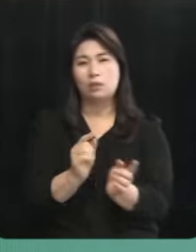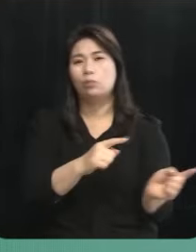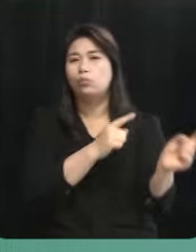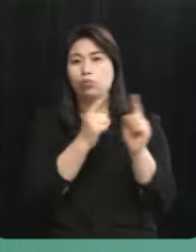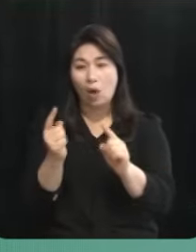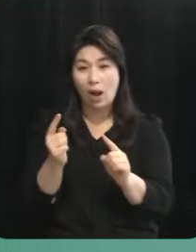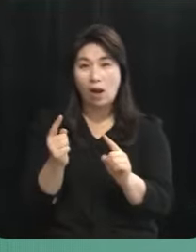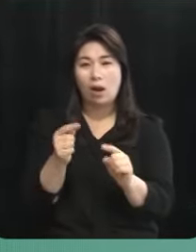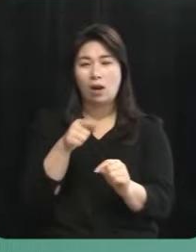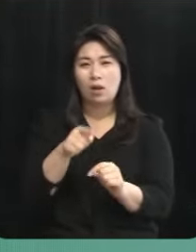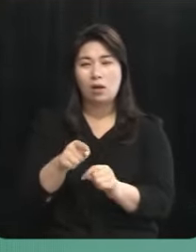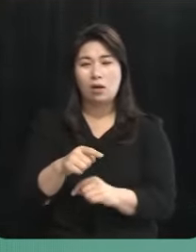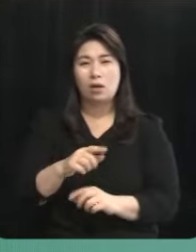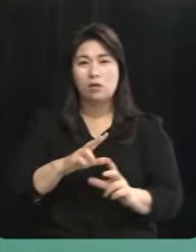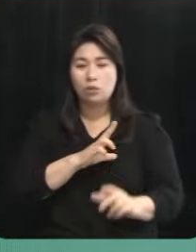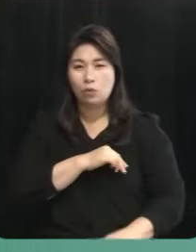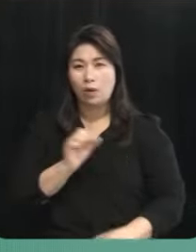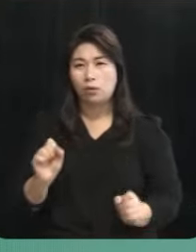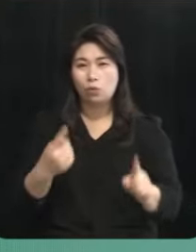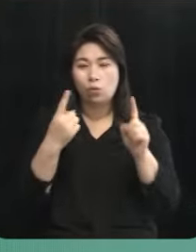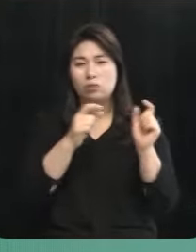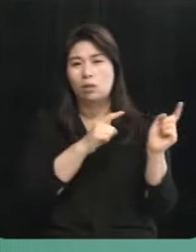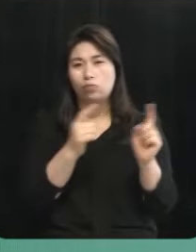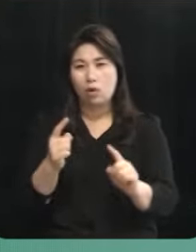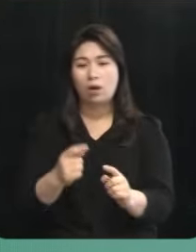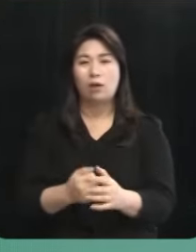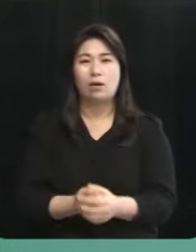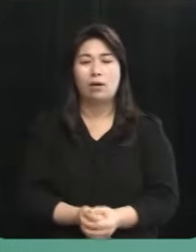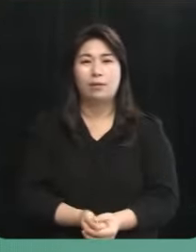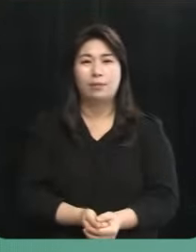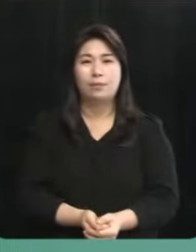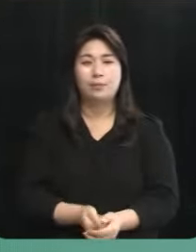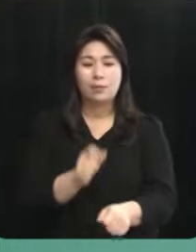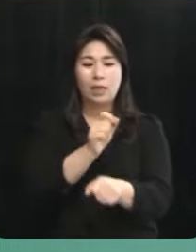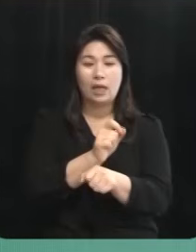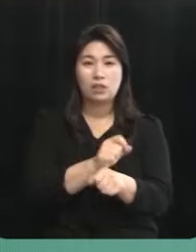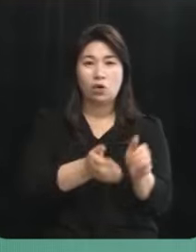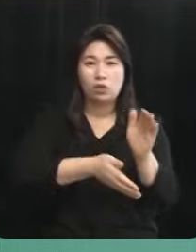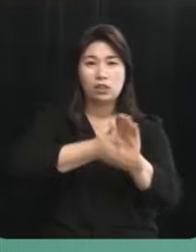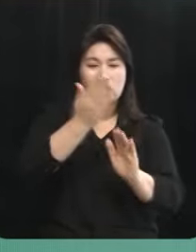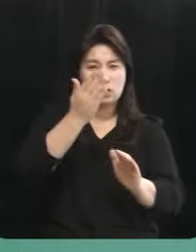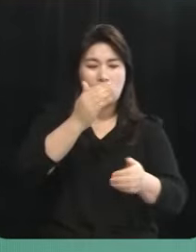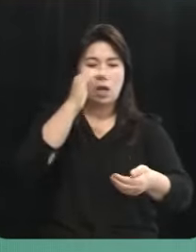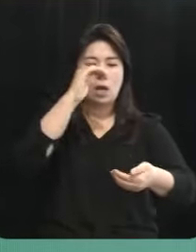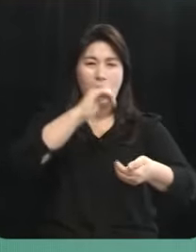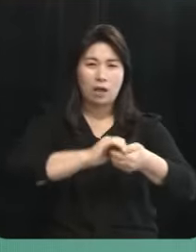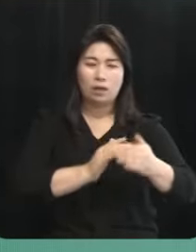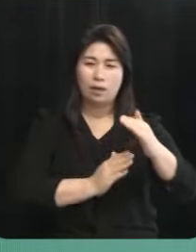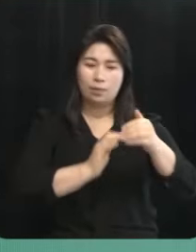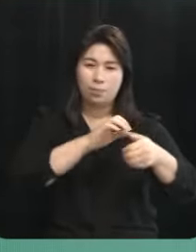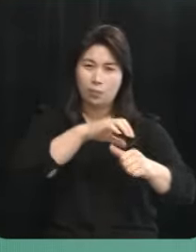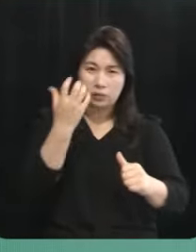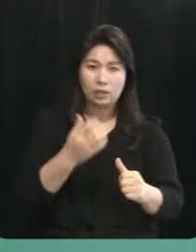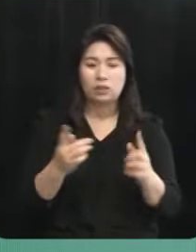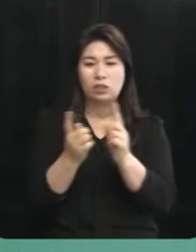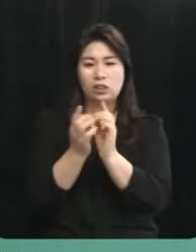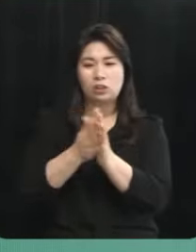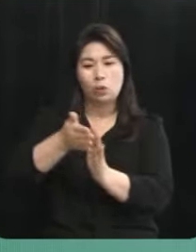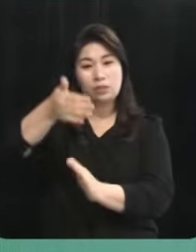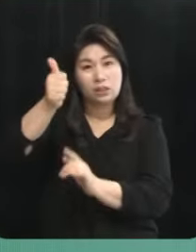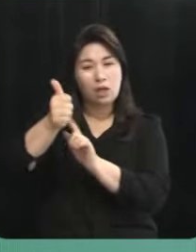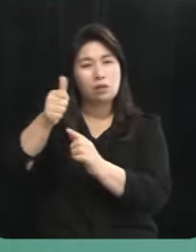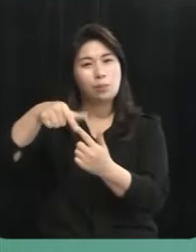그리고 기초의회를 동시에 부활시키는 것입니다 행정 시의 한계를 벗어나서 시민들이 직접 시장을